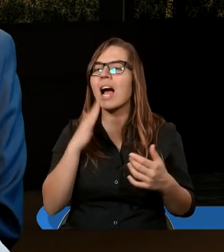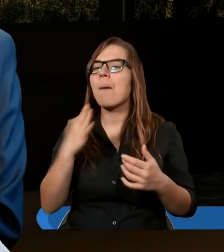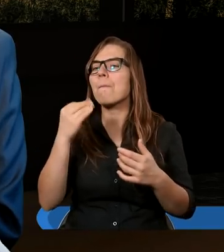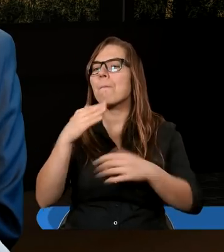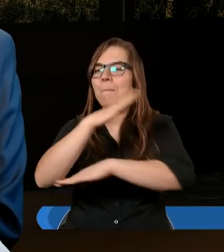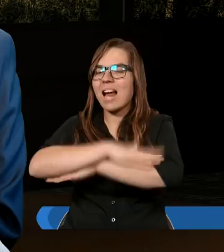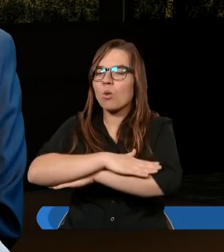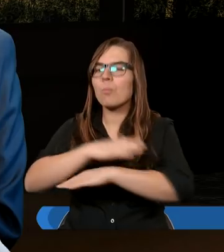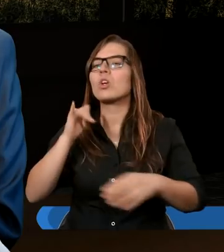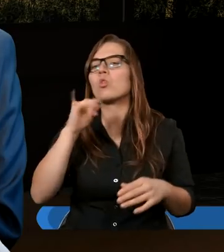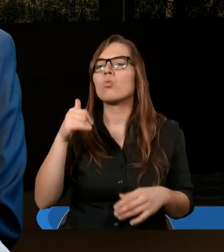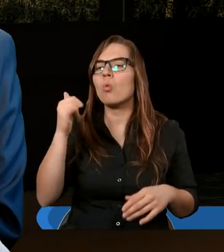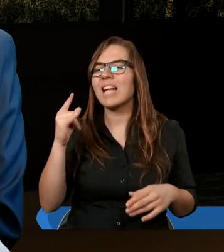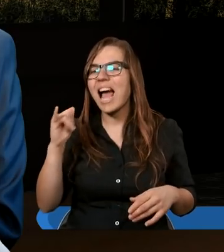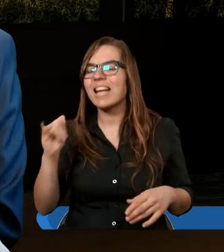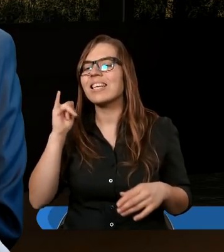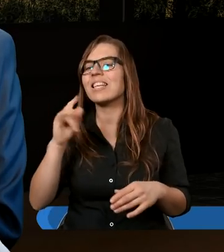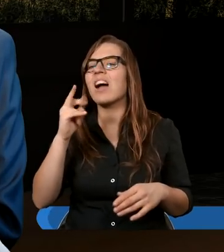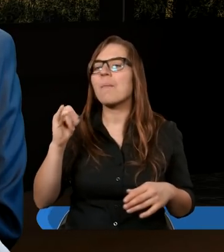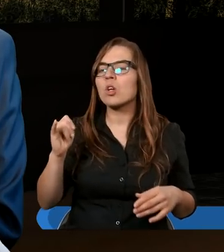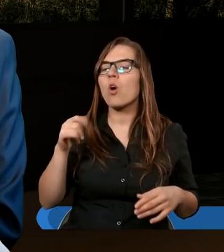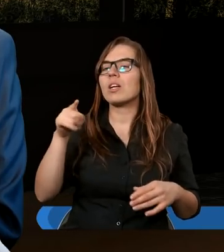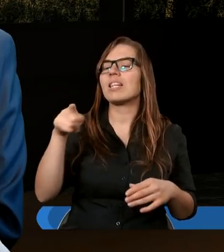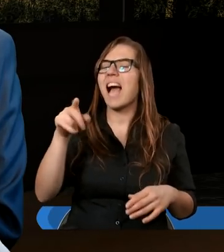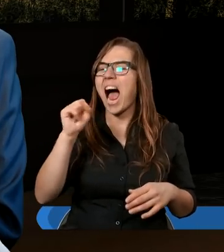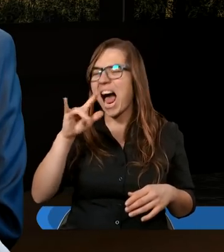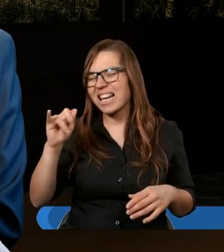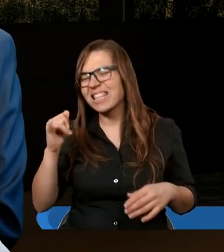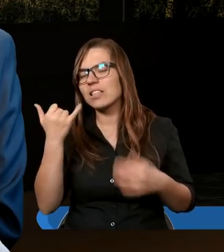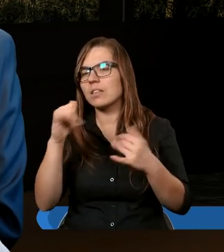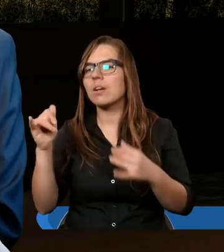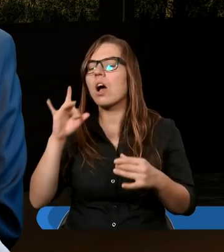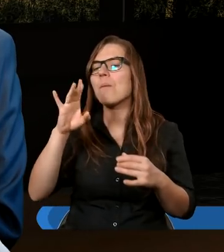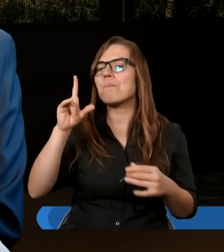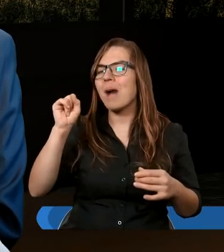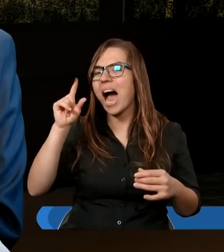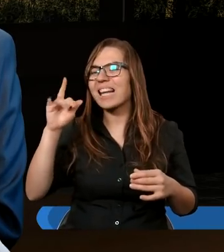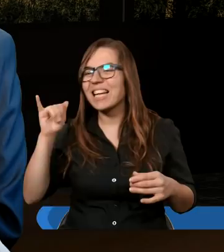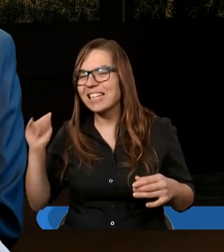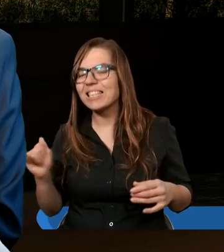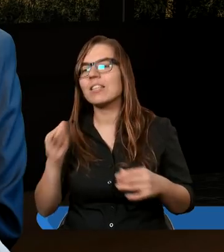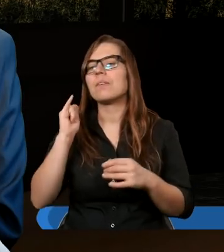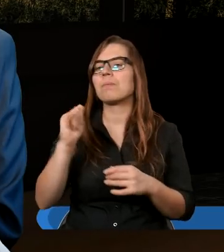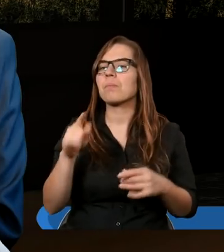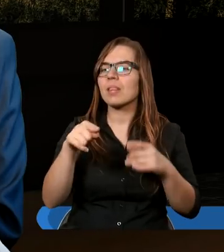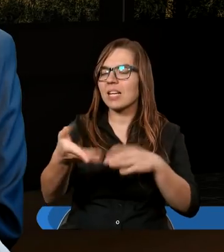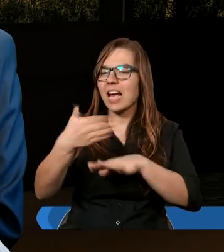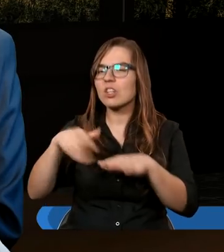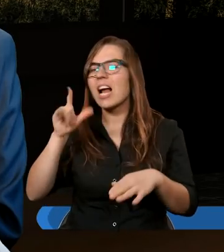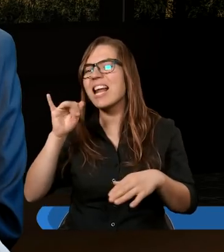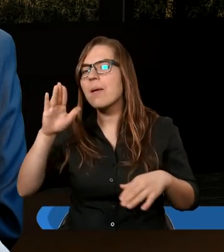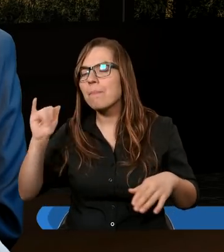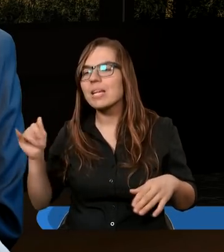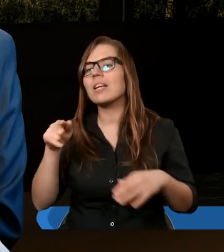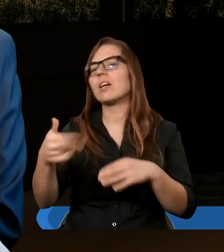Mezopotamii, Judei i Kapadocji, Pontu i Azji, Frygi i Pamfilii, Egiptu i części Libii,